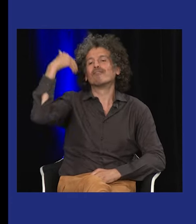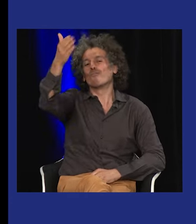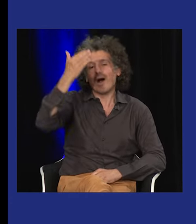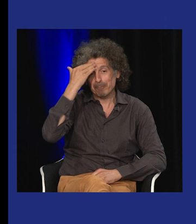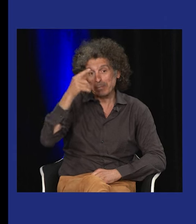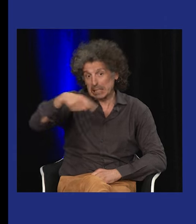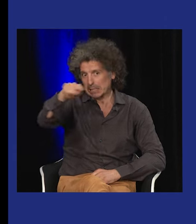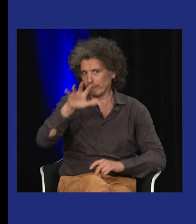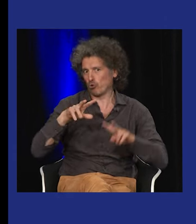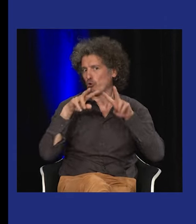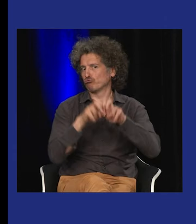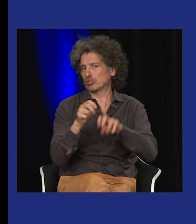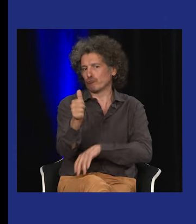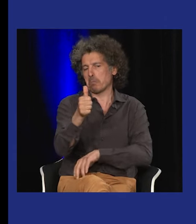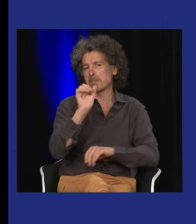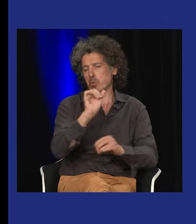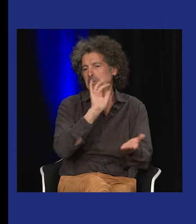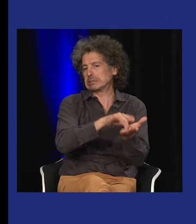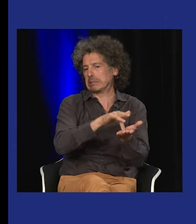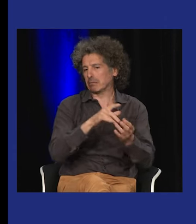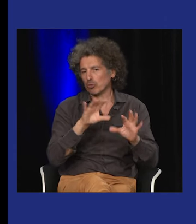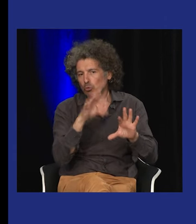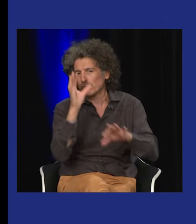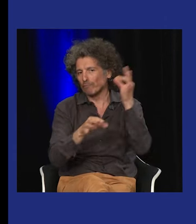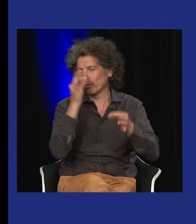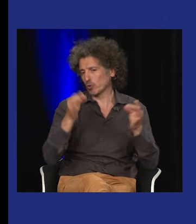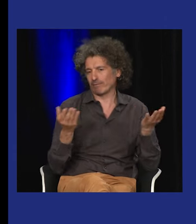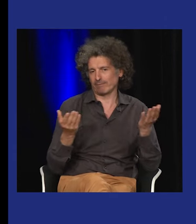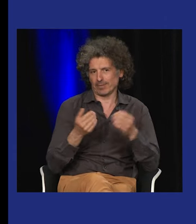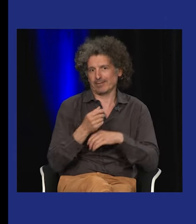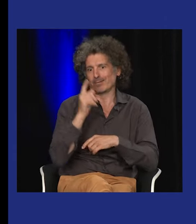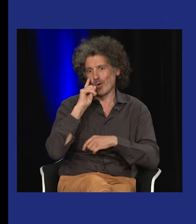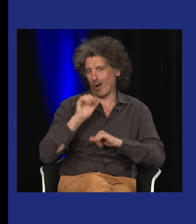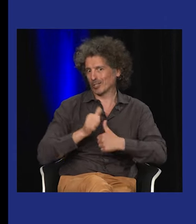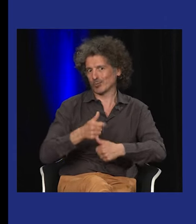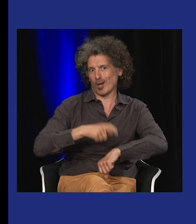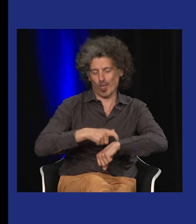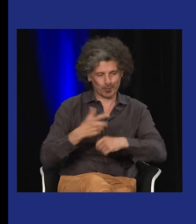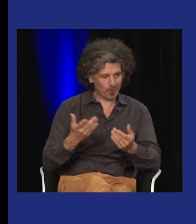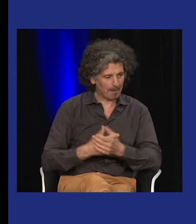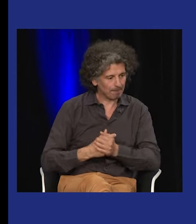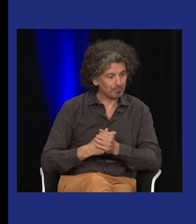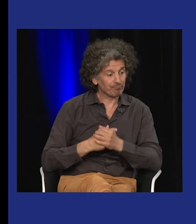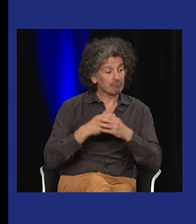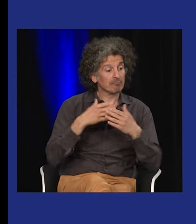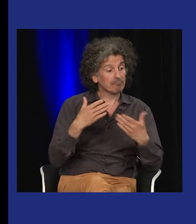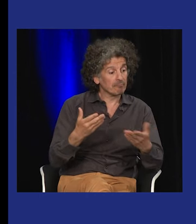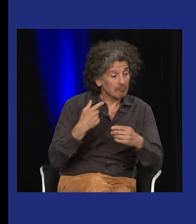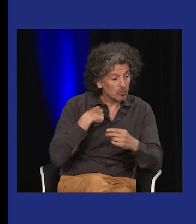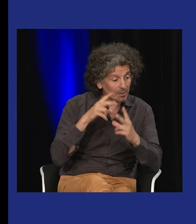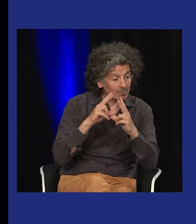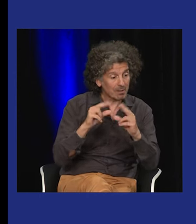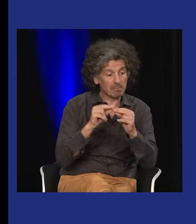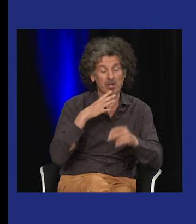obligée d'abréger un petit peu. Si vous êtes curieux, vous pouvez tout à fait découvrir tout un tas d'informations sur